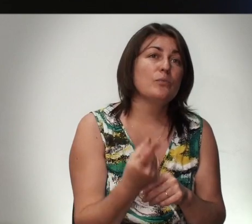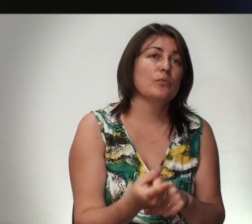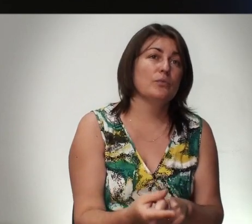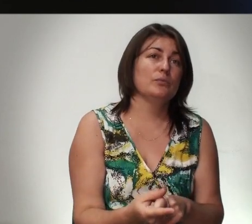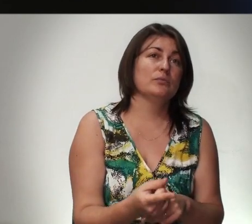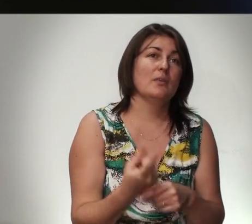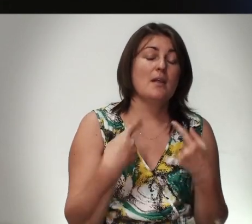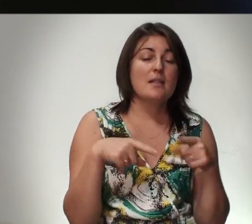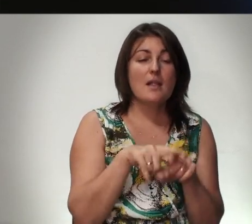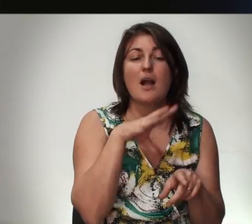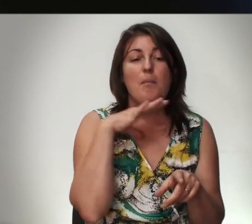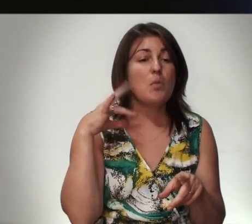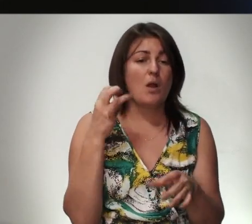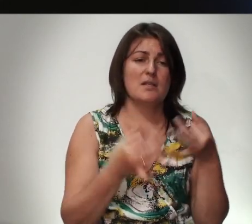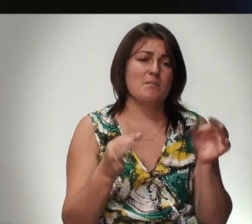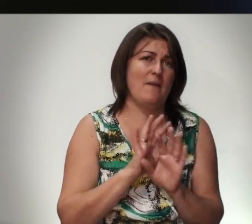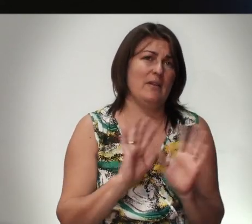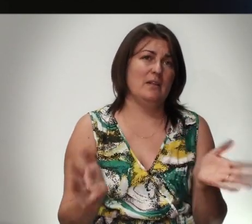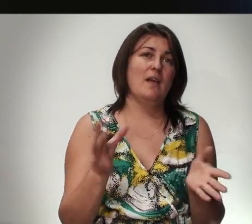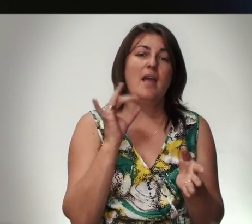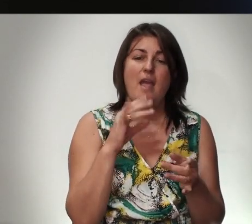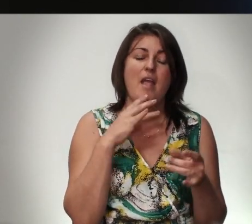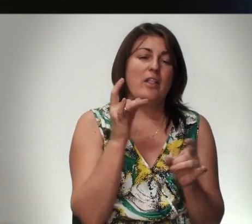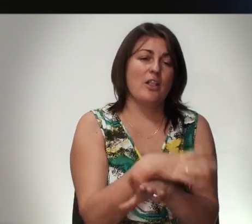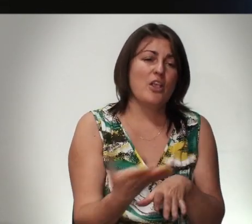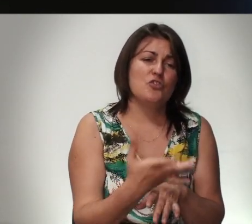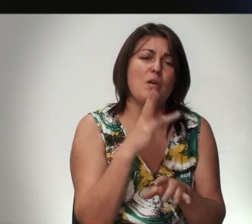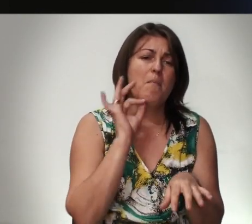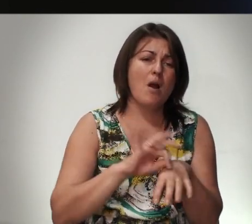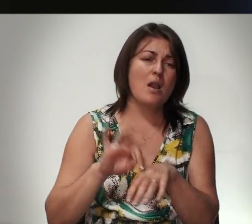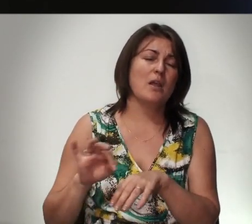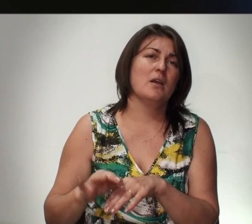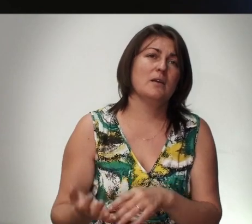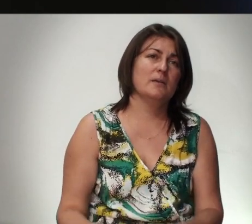Так Много Несправедливости И Нищих И Больных